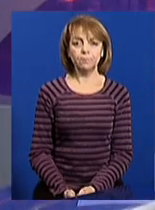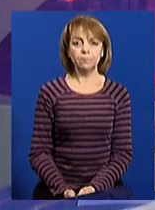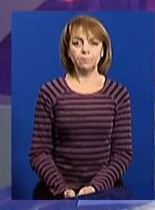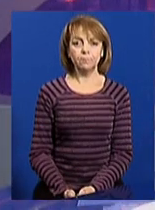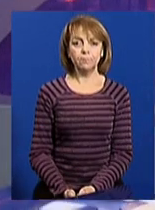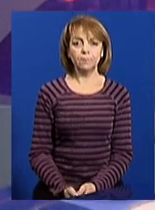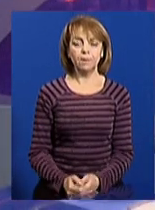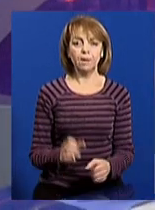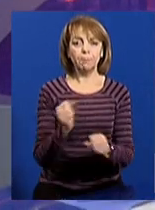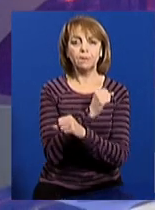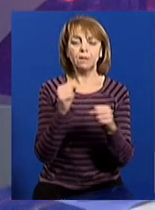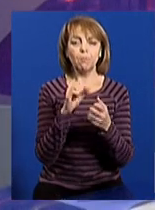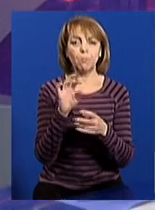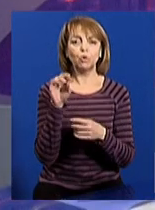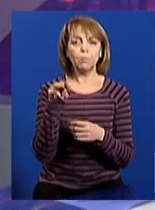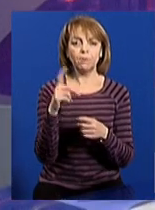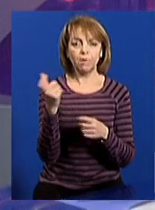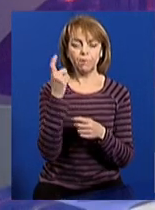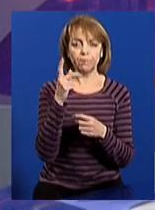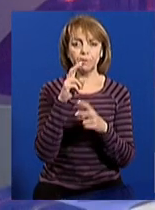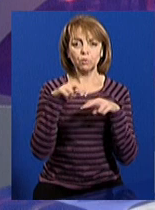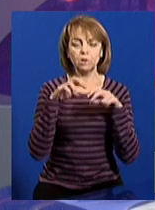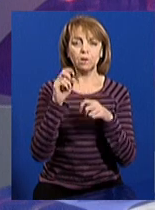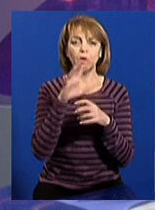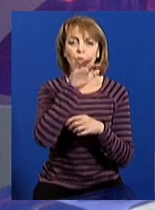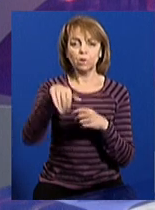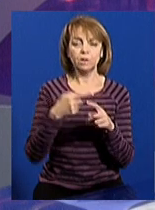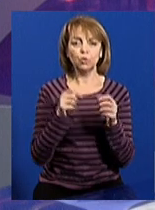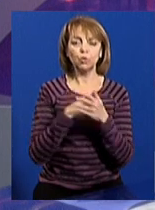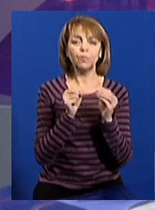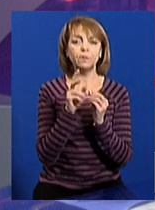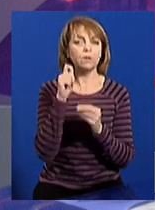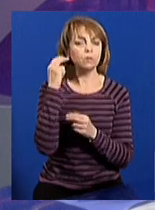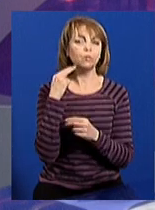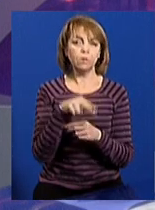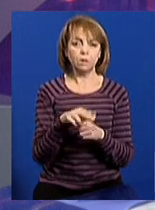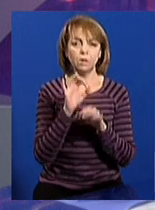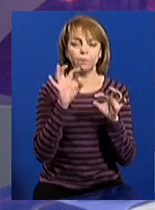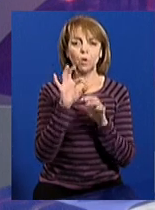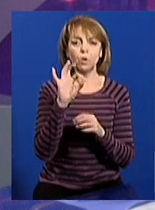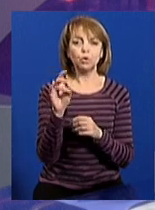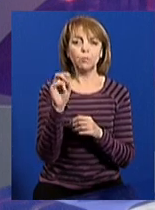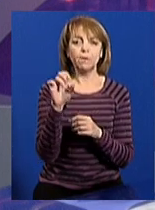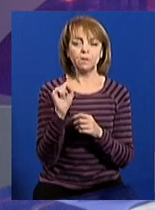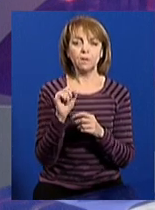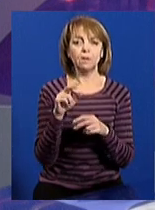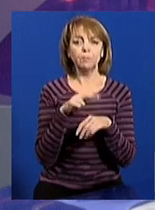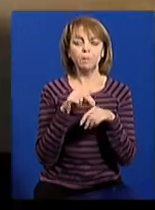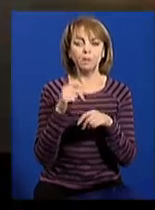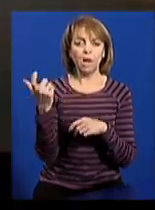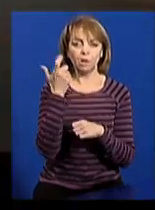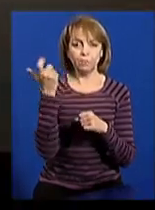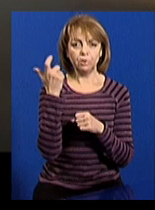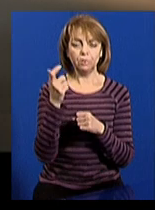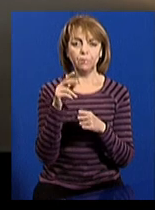Підрив банкомату у Харкові розслідують як крадіжку. Це до 12 років у язненні, розповідає Олена Соболевська, речниця поліції Харківщини.